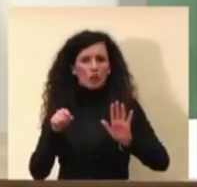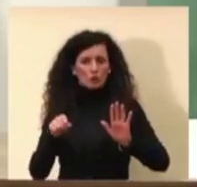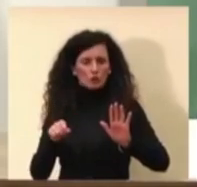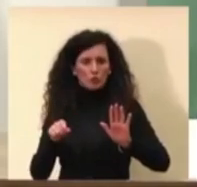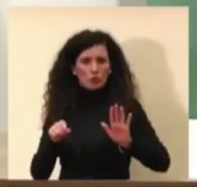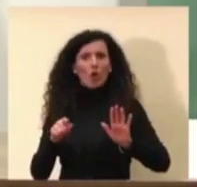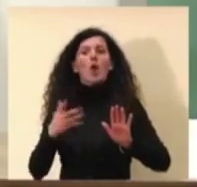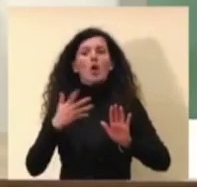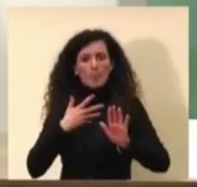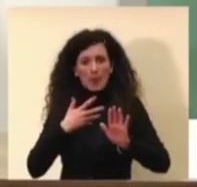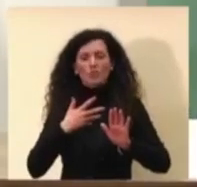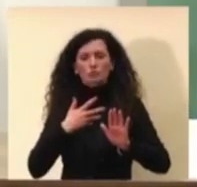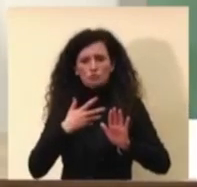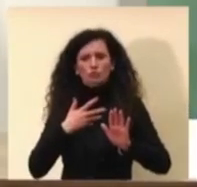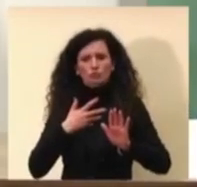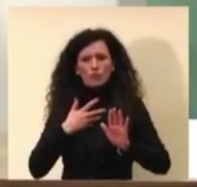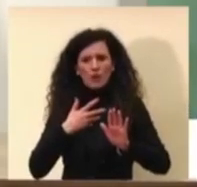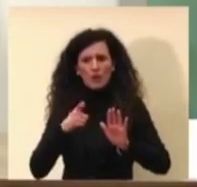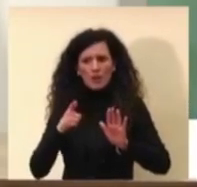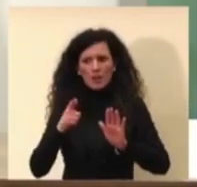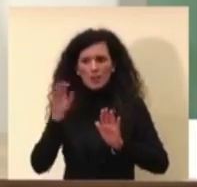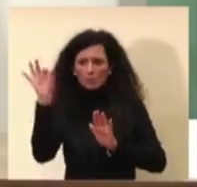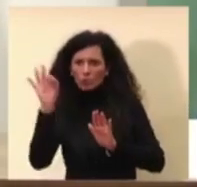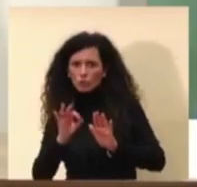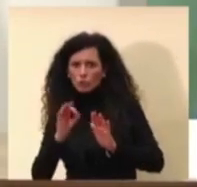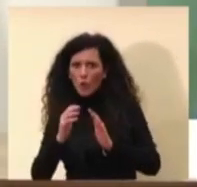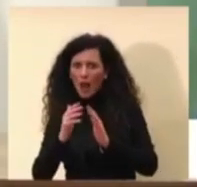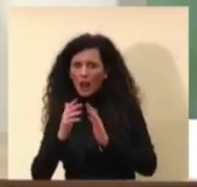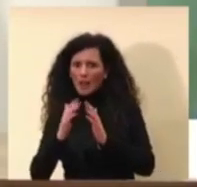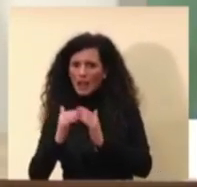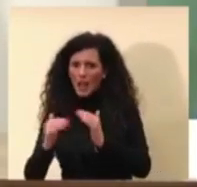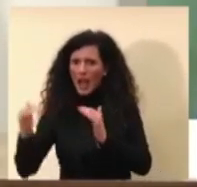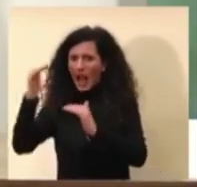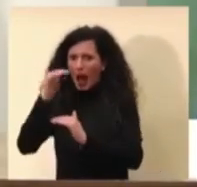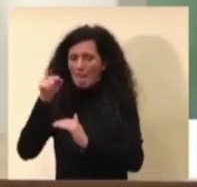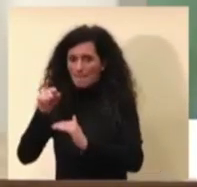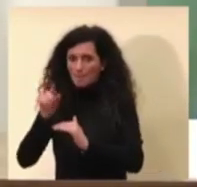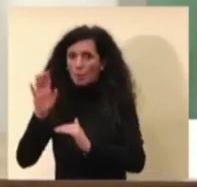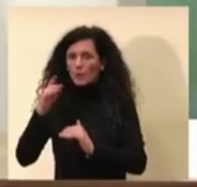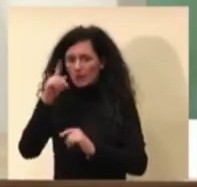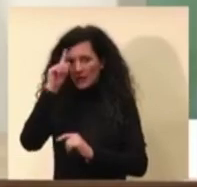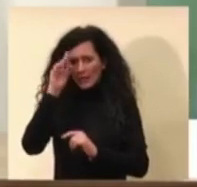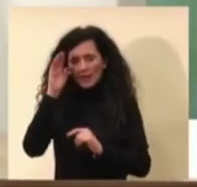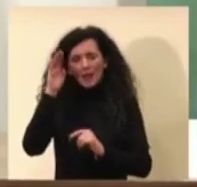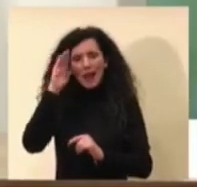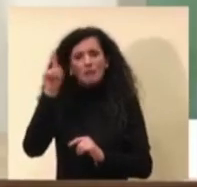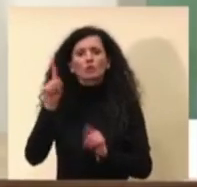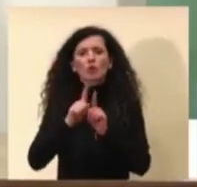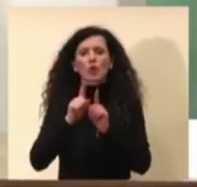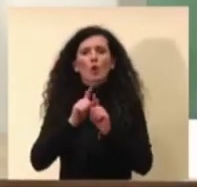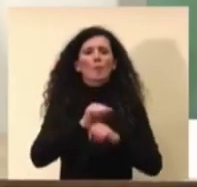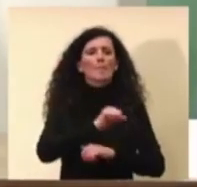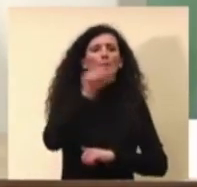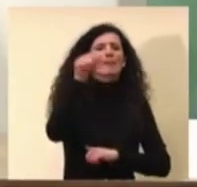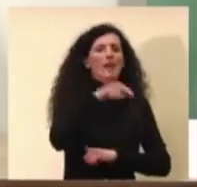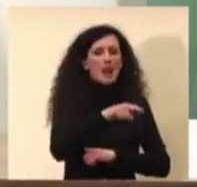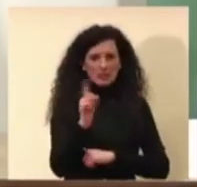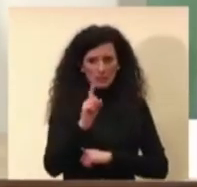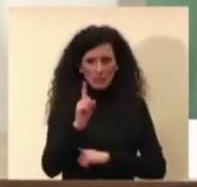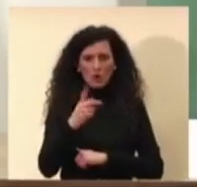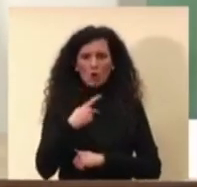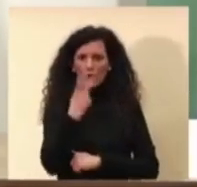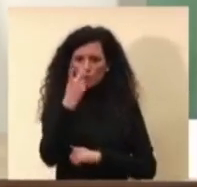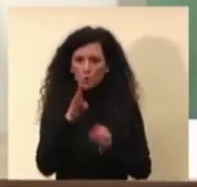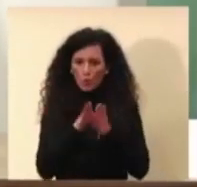però ampio ok questo è il dato non confondiamo quindi con la prevalenza ok in questi giorni